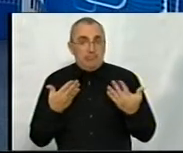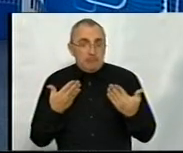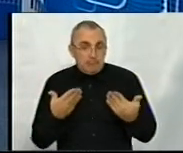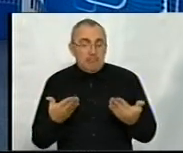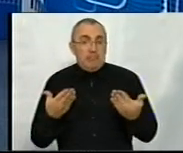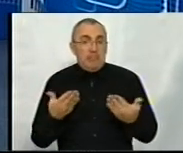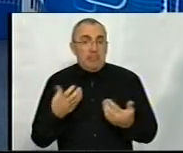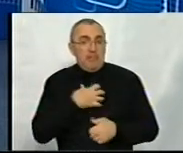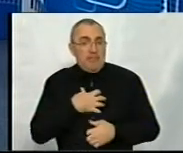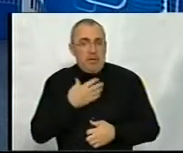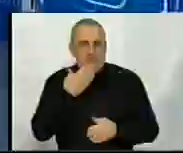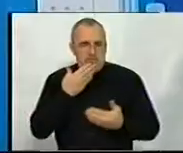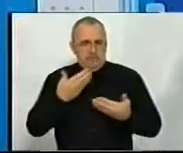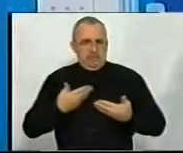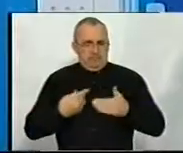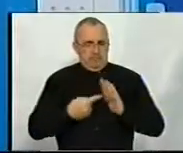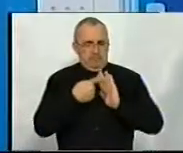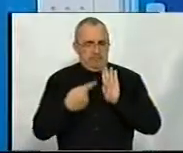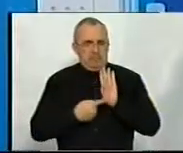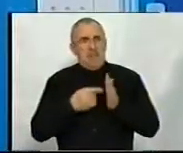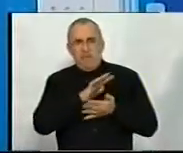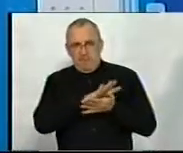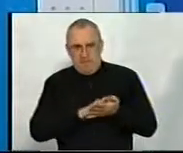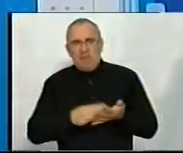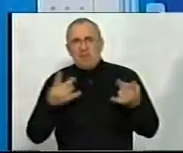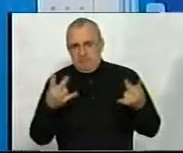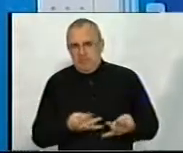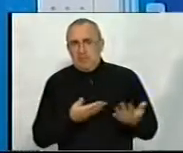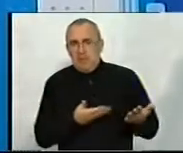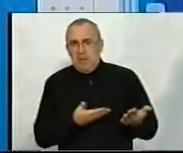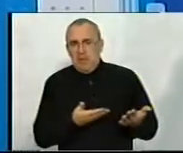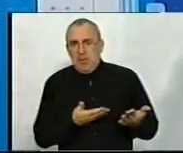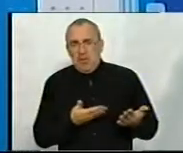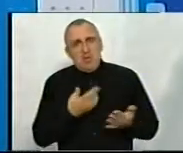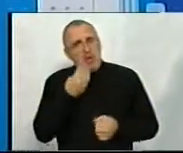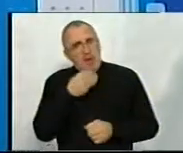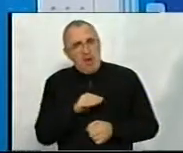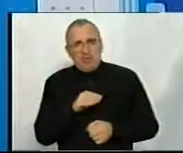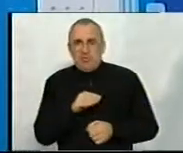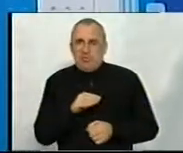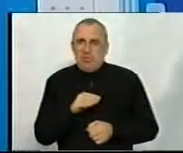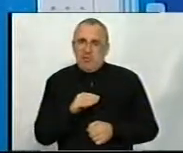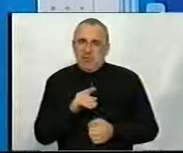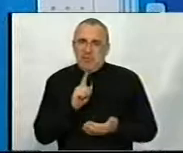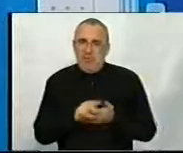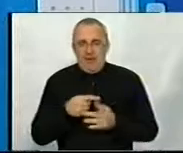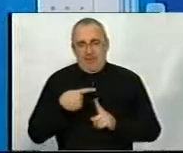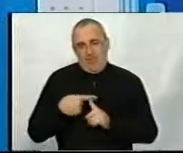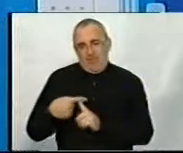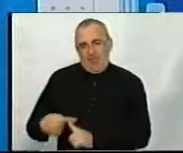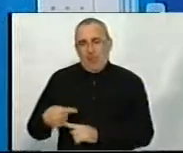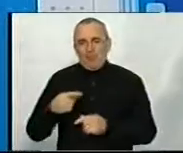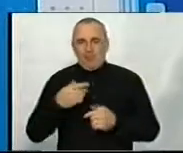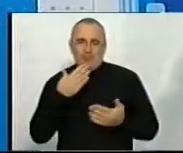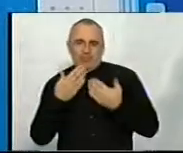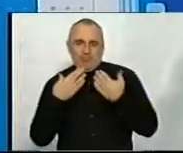варто поставити запитання, чи варто далі продовжувати, чи краще все ж таки мати позитивні стосунки, які